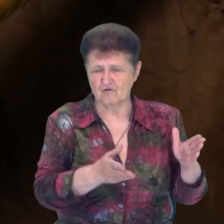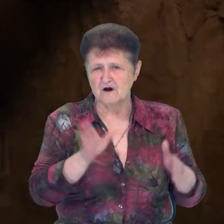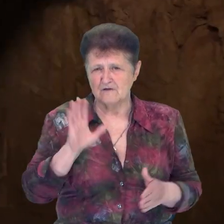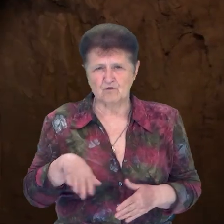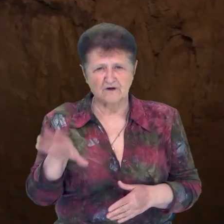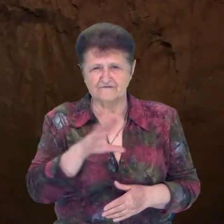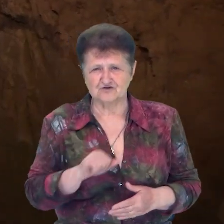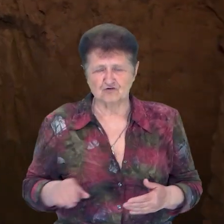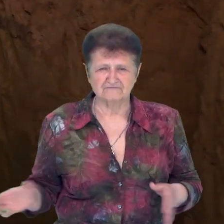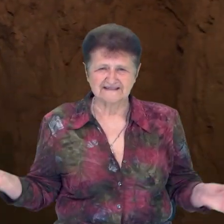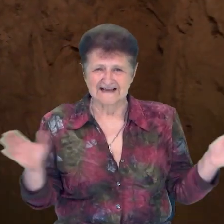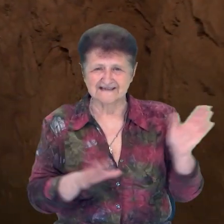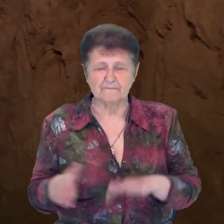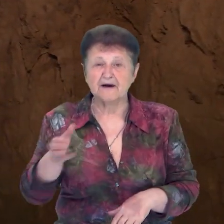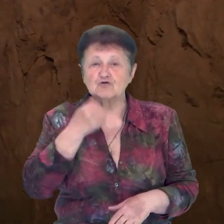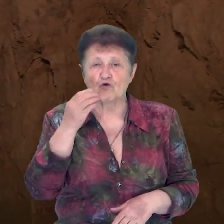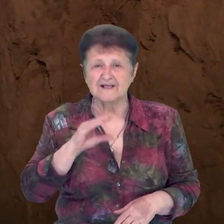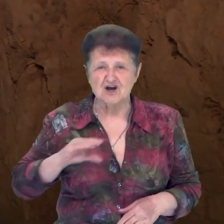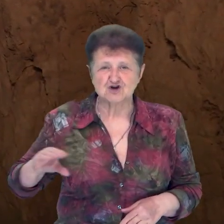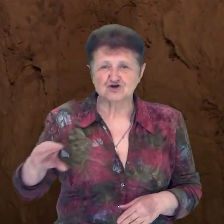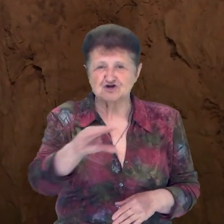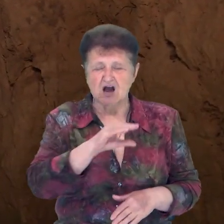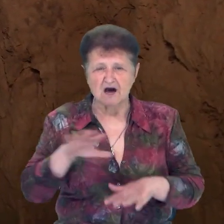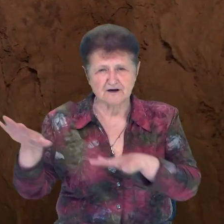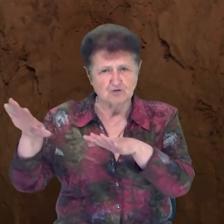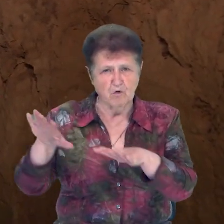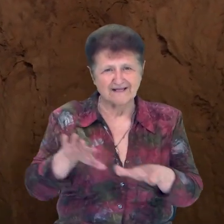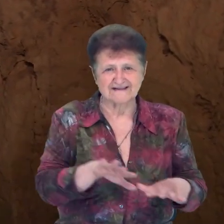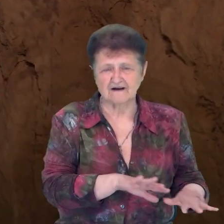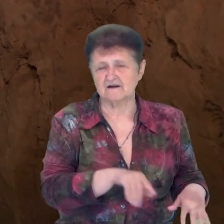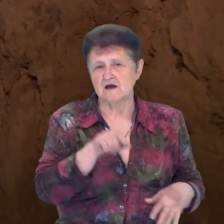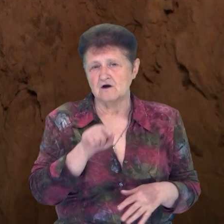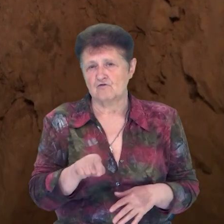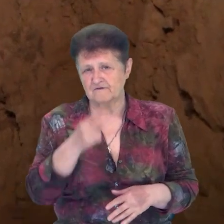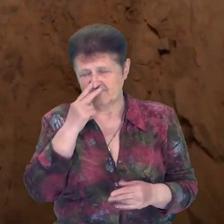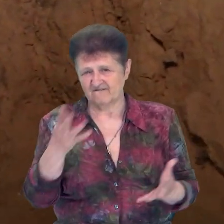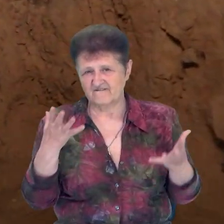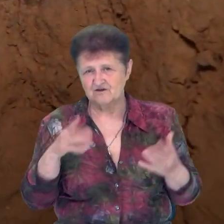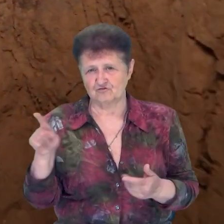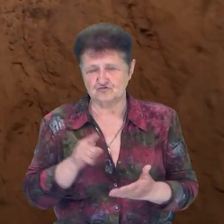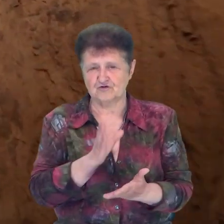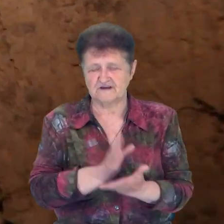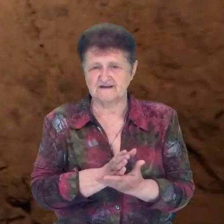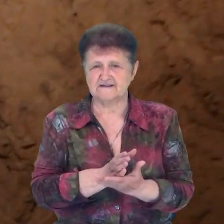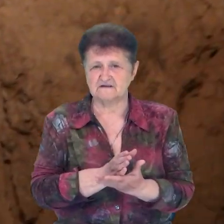всипається. І коли цей шар культурний сповзає в яр, от воно видно, що є